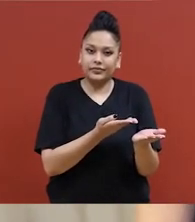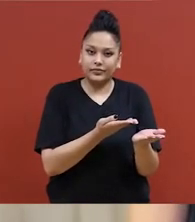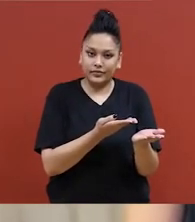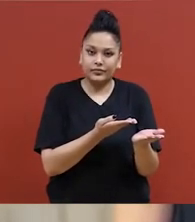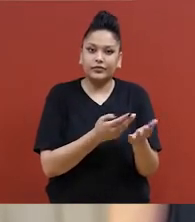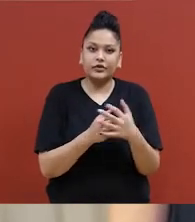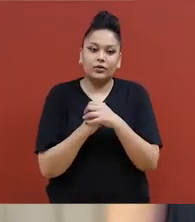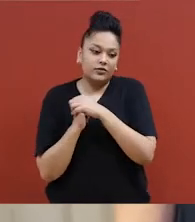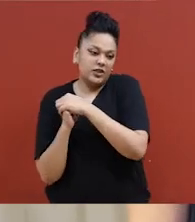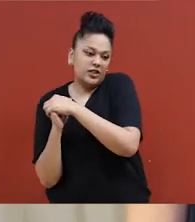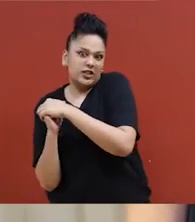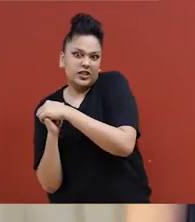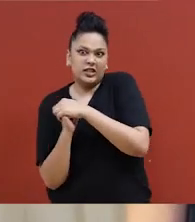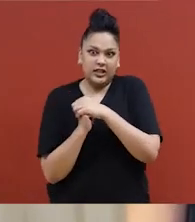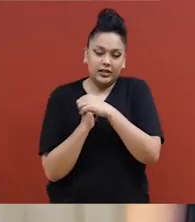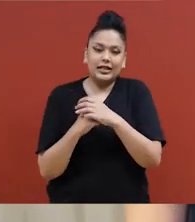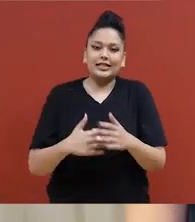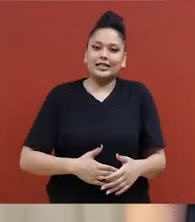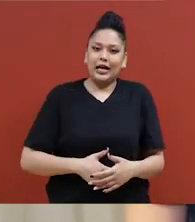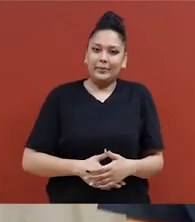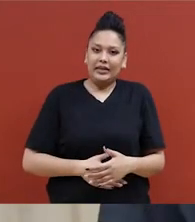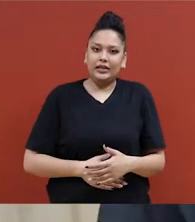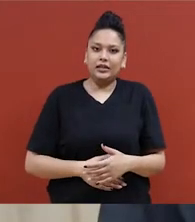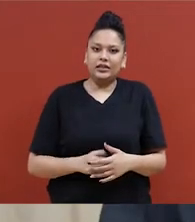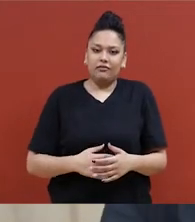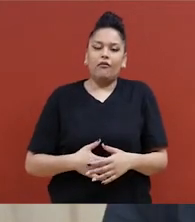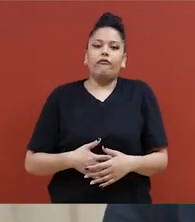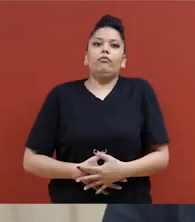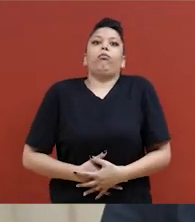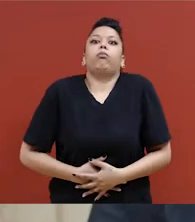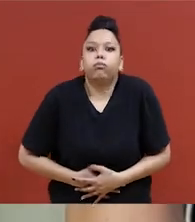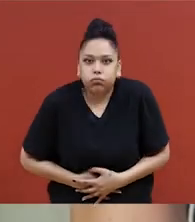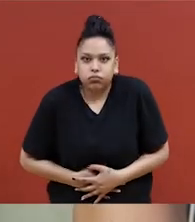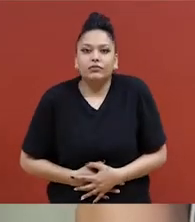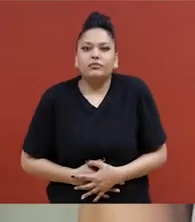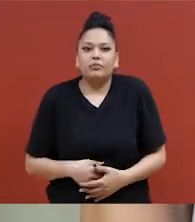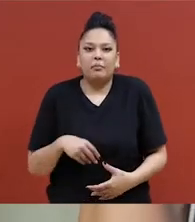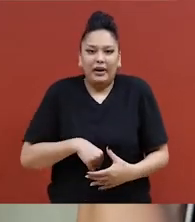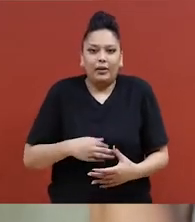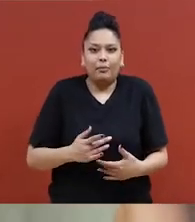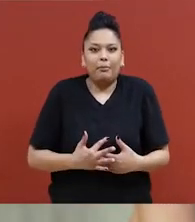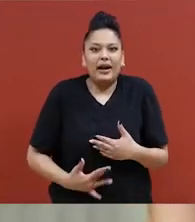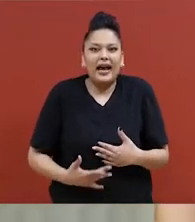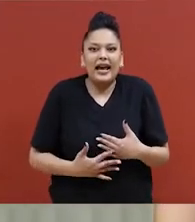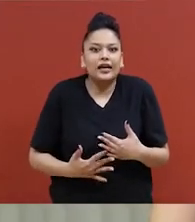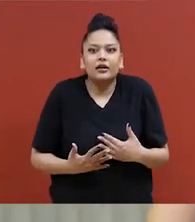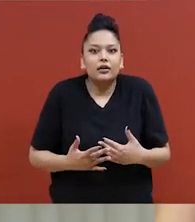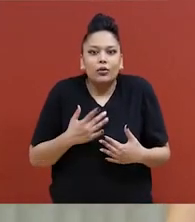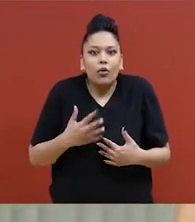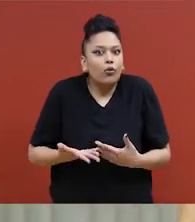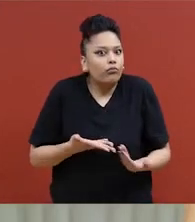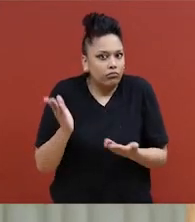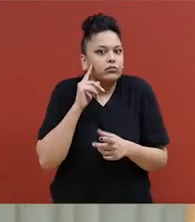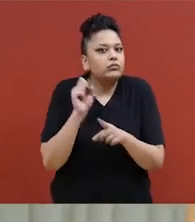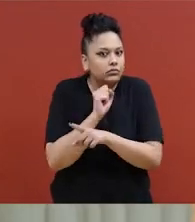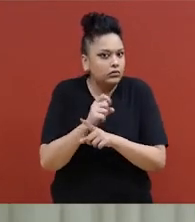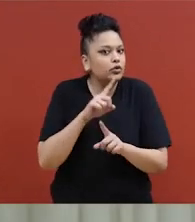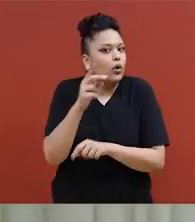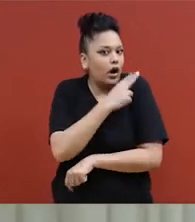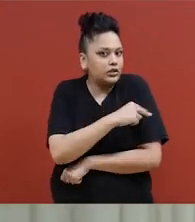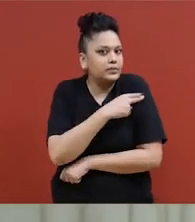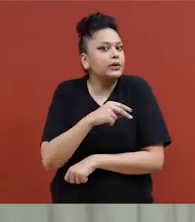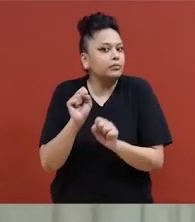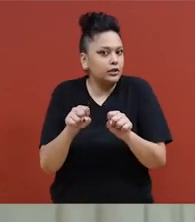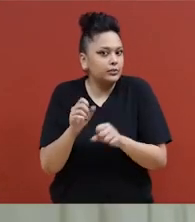au-delà de l'abdomen de l'attaquant. Ceci peut causer une hémorragie interne à l'attaquant. Sans soins médicaux,